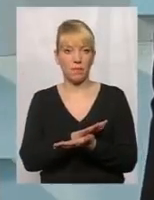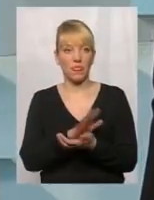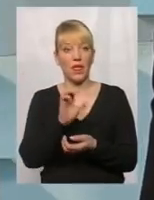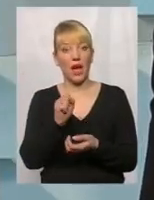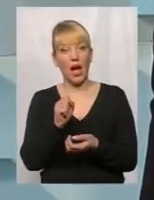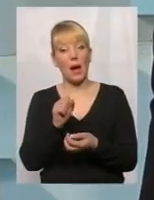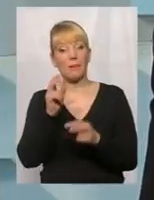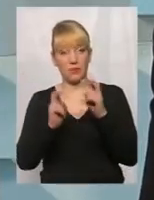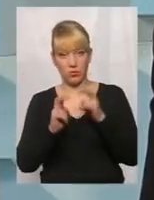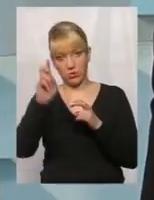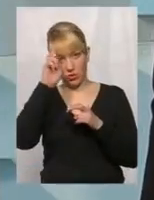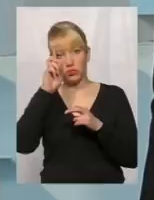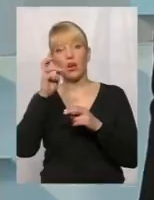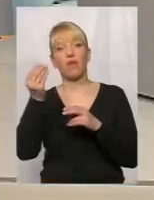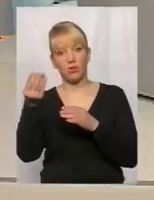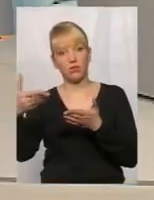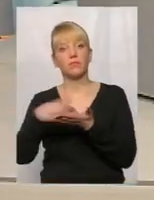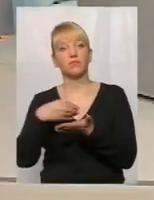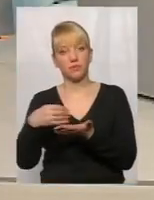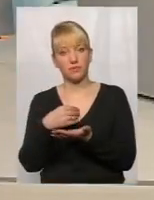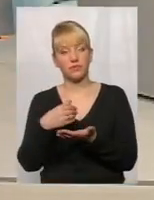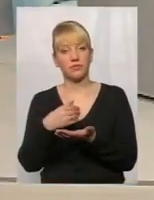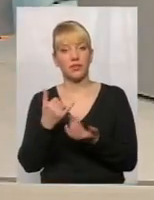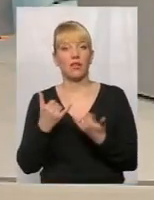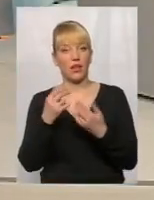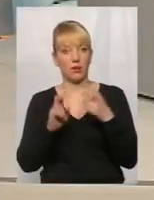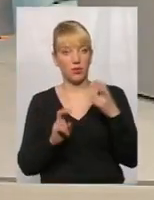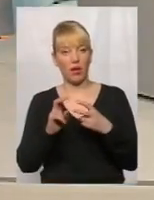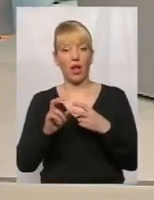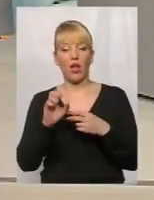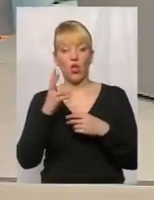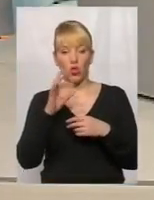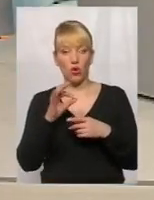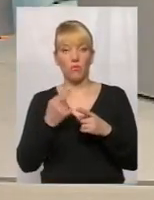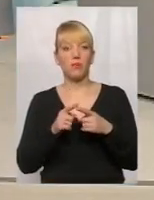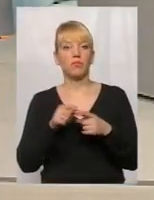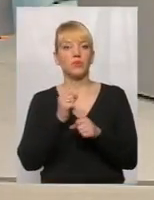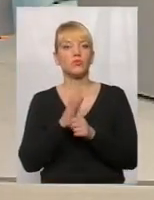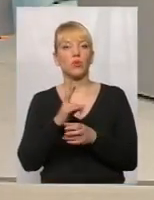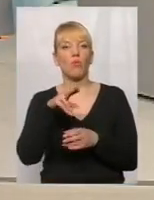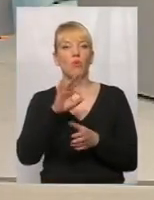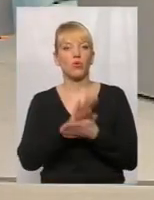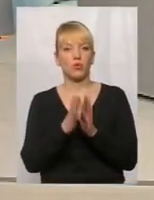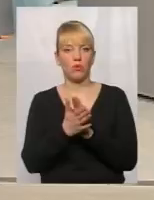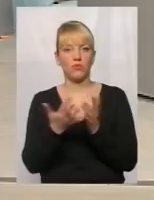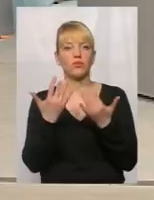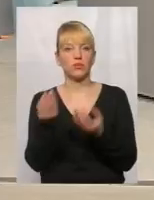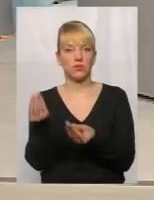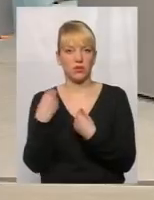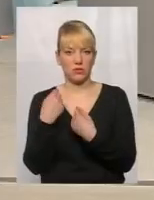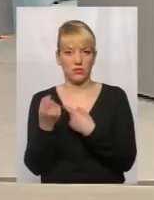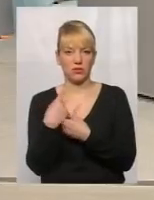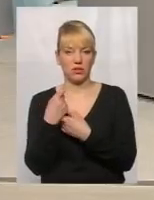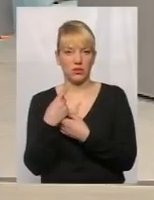Але підприємство держава компенсує. Тобто, але ми працює в межах укладених договорів. Курів з фондом захисту